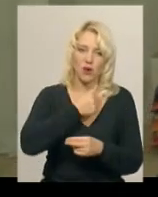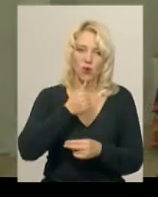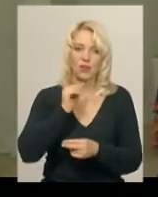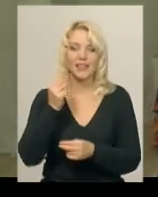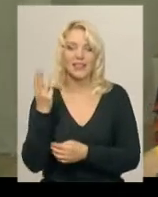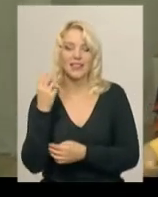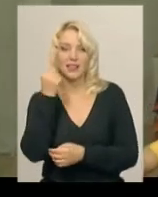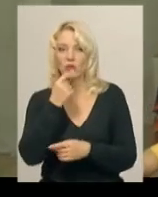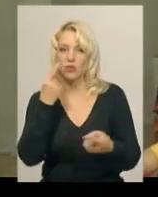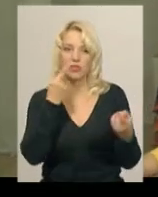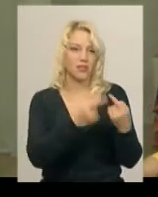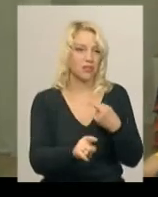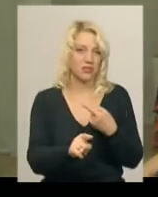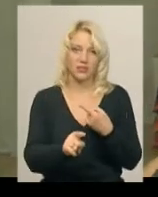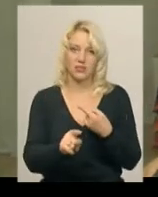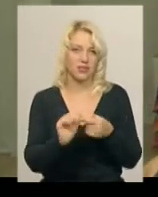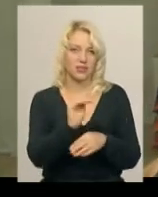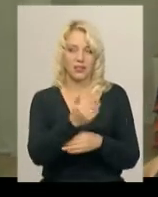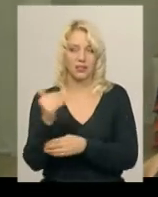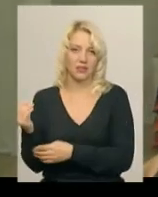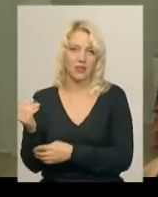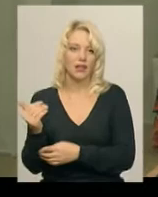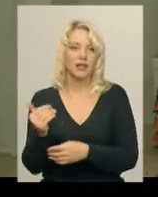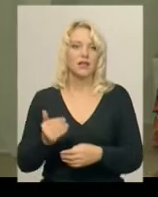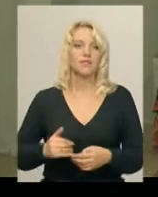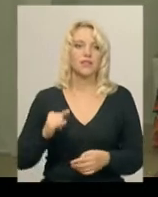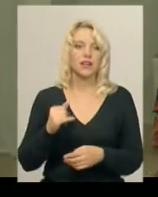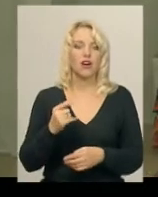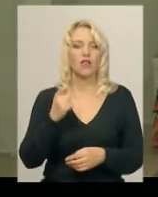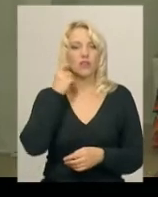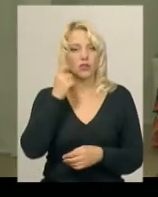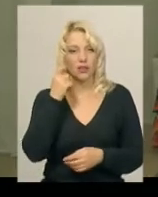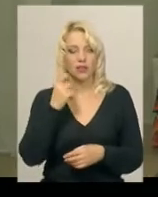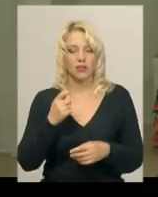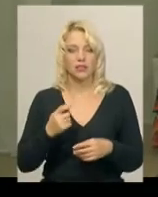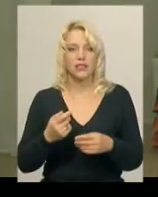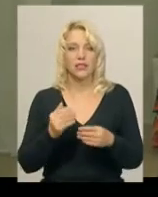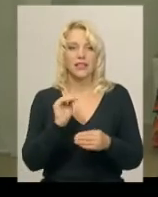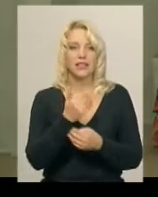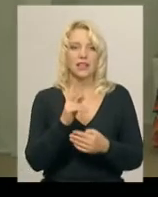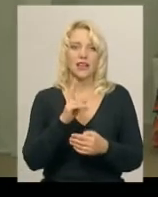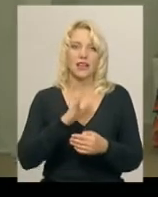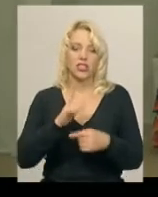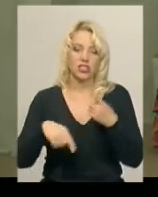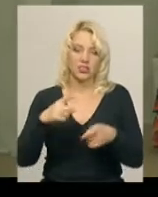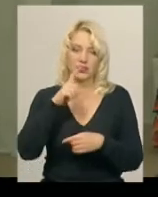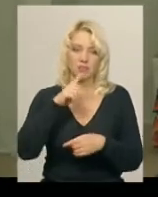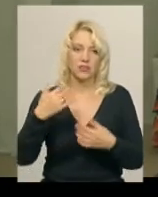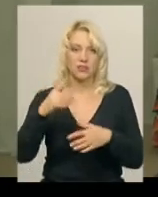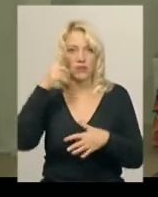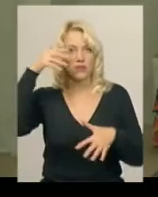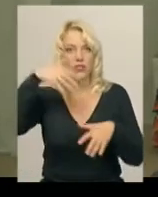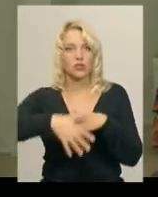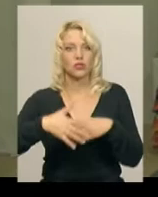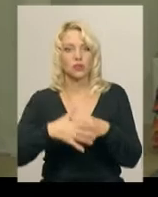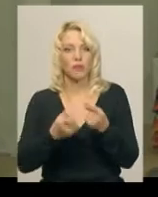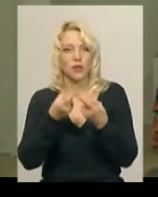три роки – це зовсім дві різних дитини. Одна ж та сама дитина, яка може бути, прийде через місяць і вона вже це